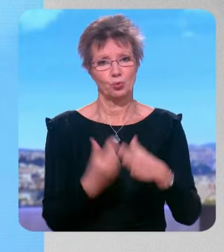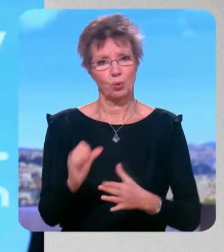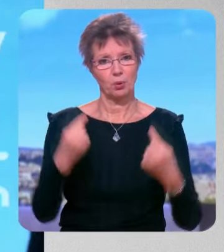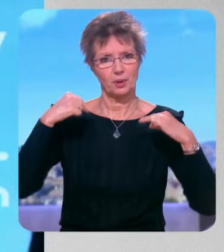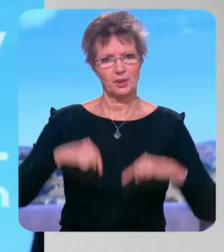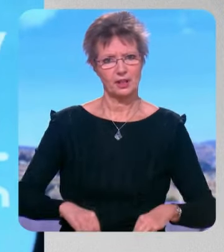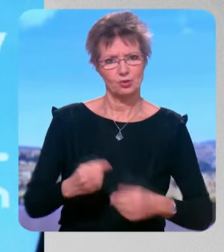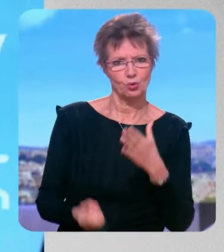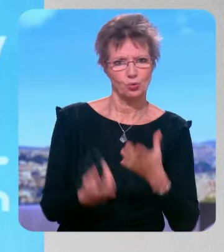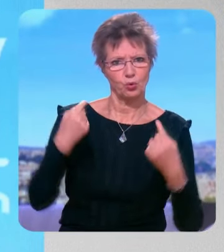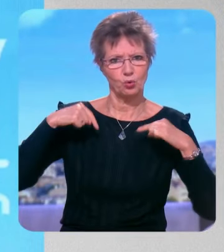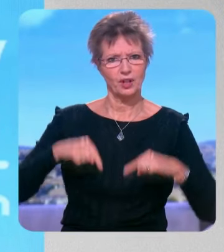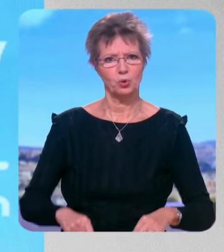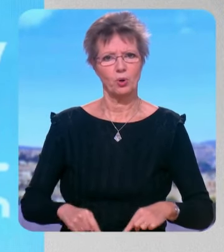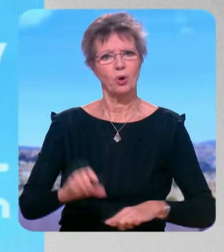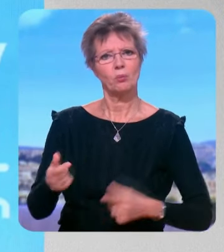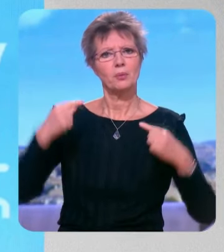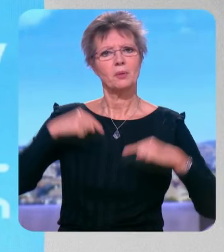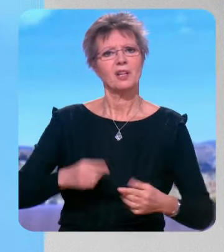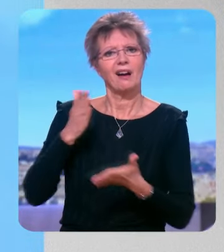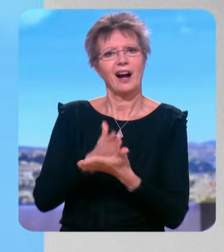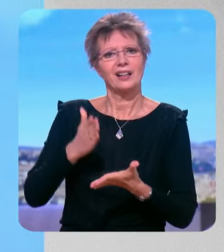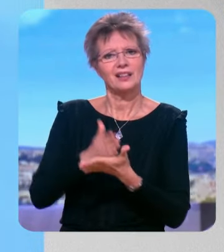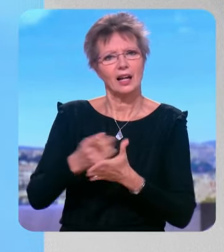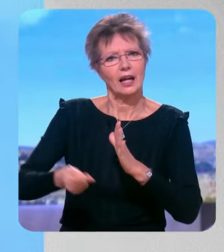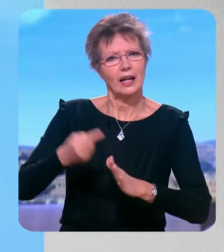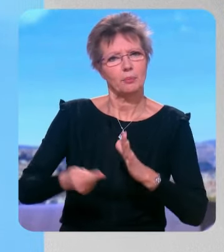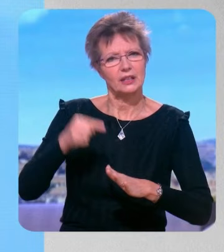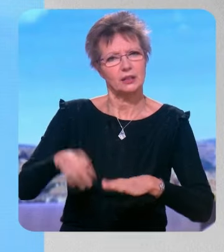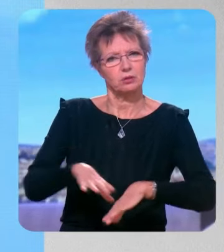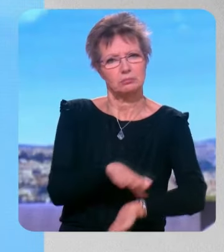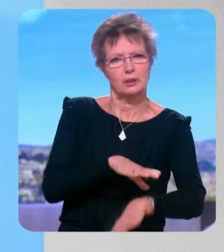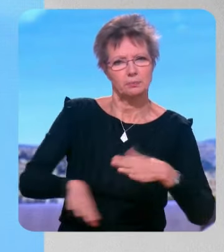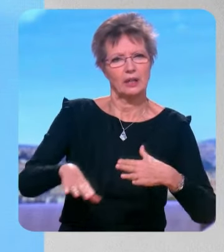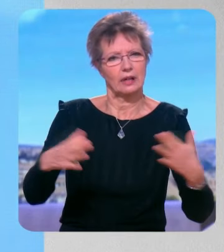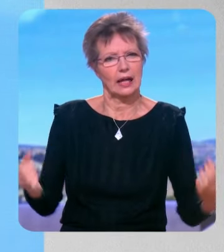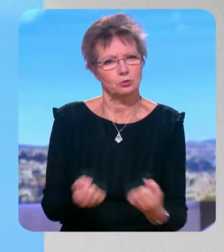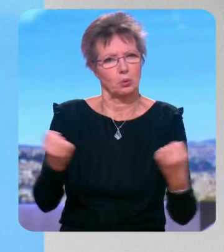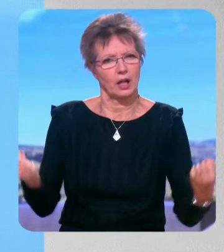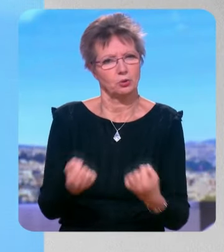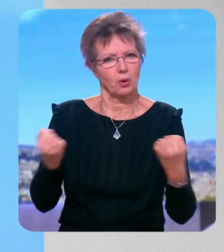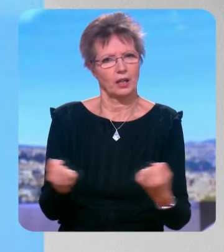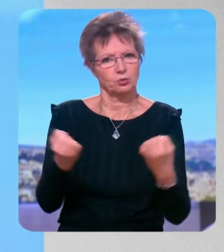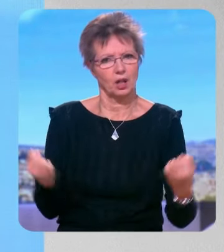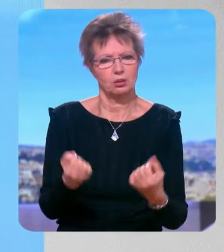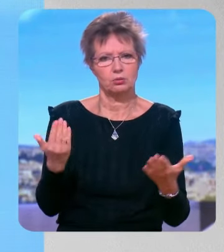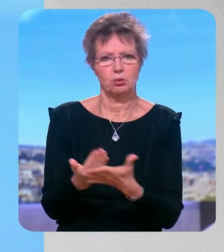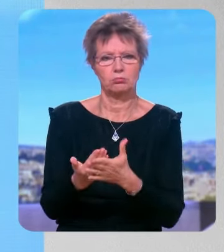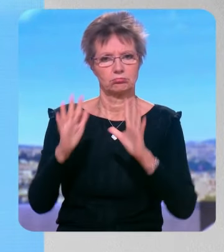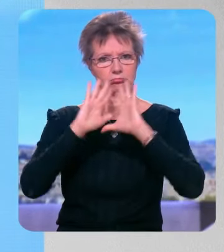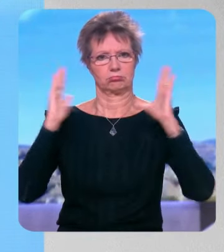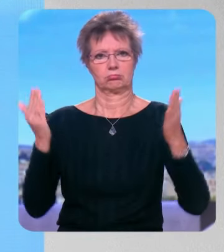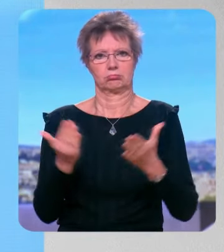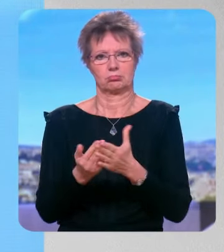gouvernement le premier ministre Gabriel Attal répète en boucle de l'action de l'action de l'action il ya que ça qui m'intéresse déjà quand vous voyez l'affiche globale